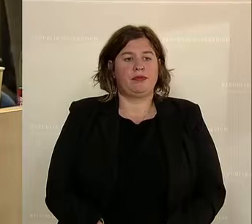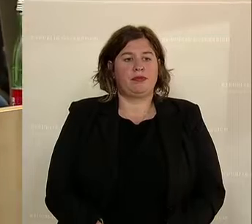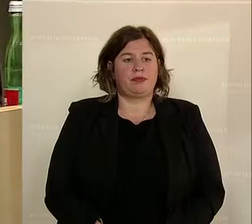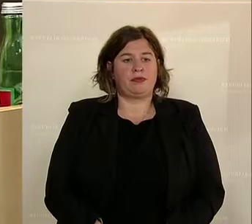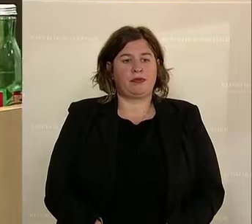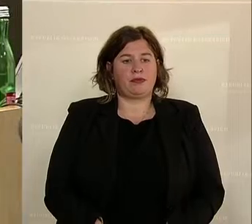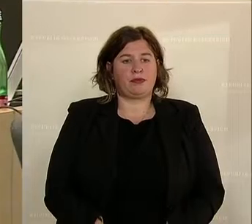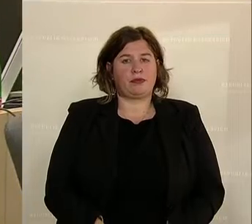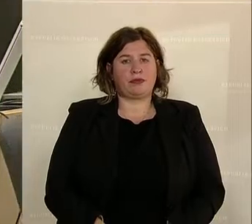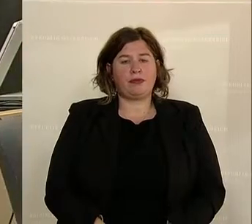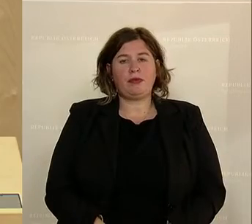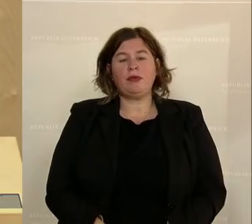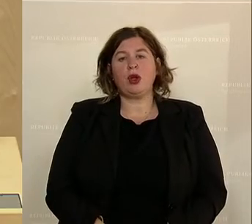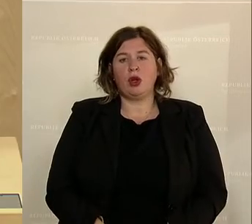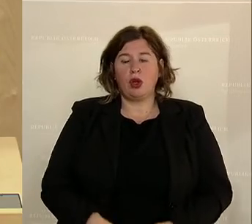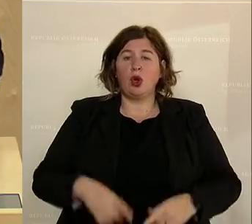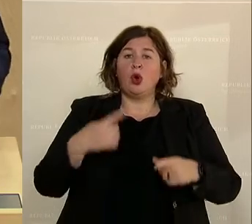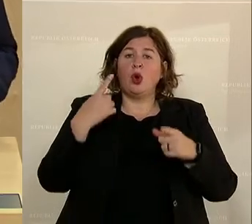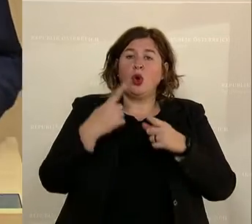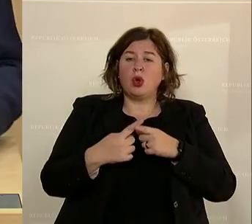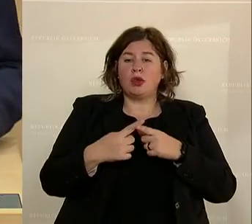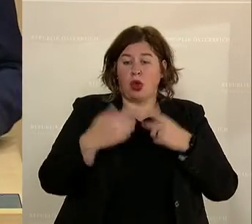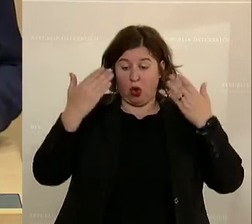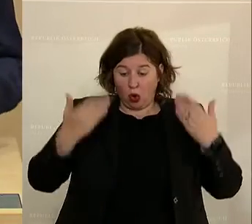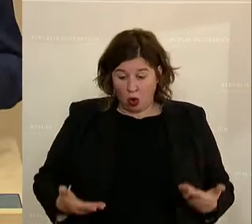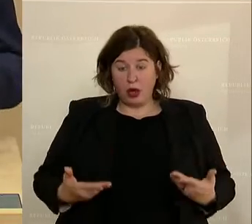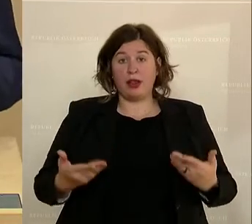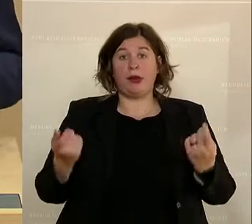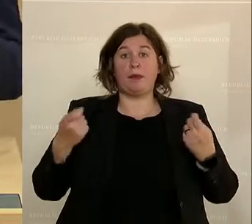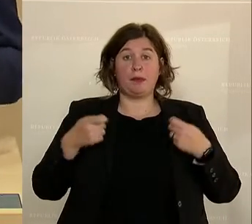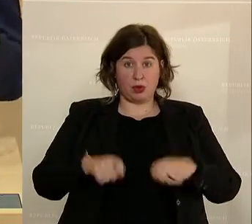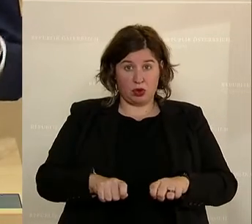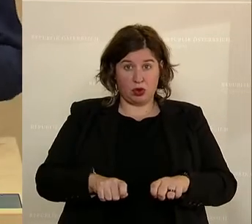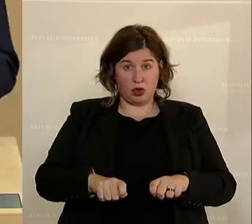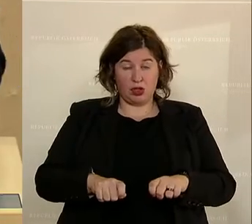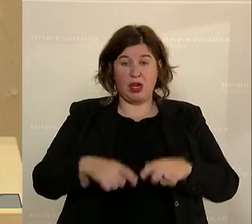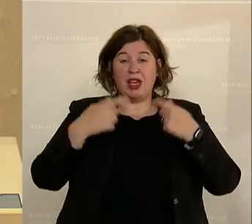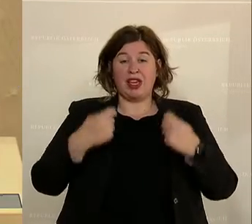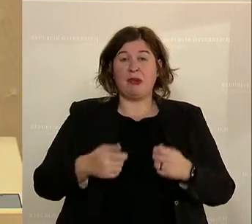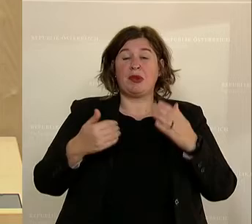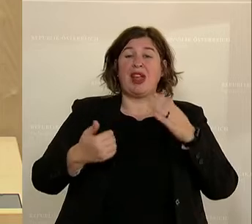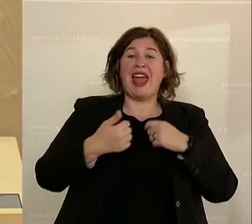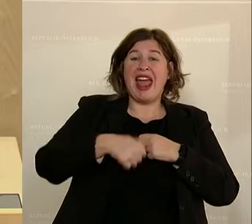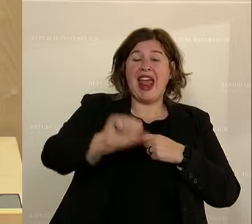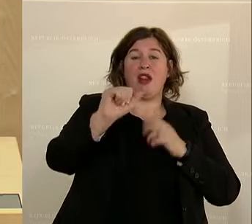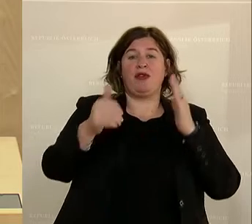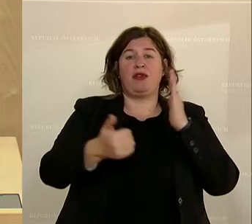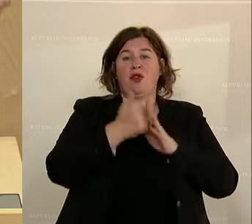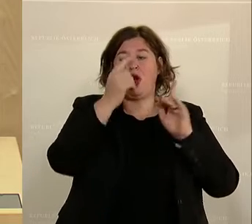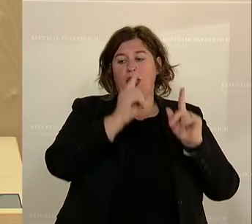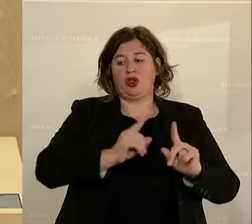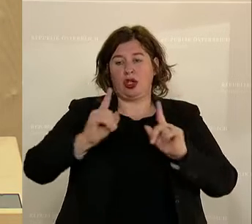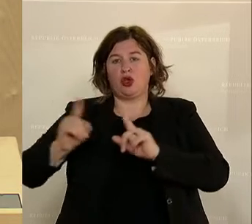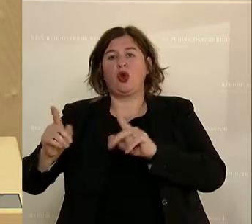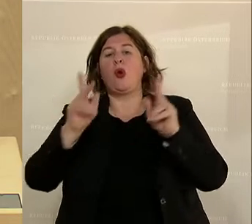Und mit dem heutigen Beschluss beschließen wir elf neue Stationen und mögliche